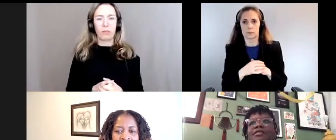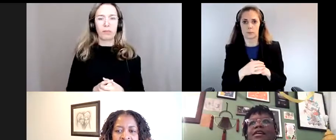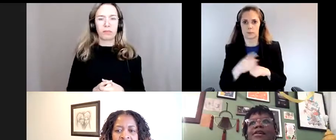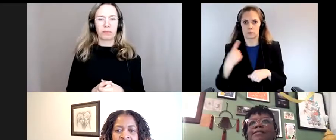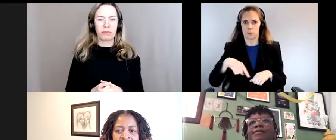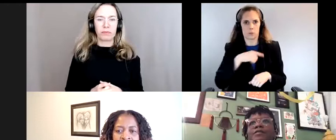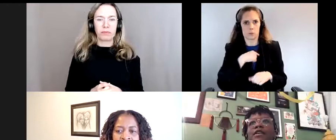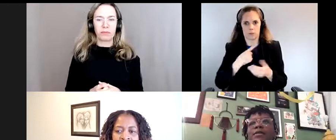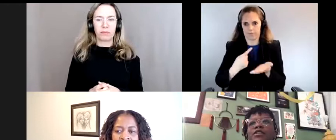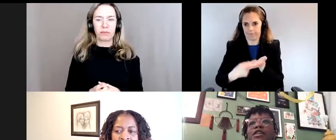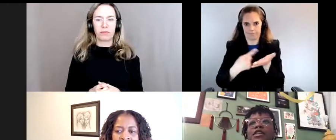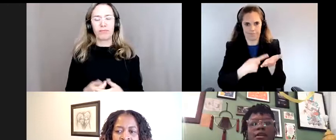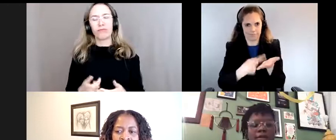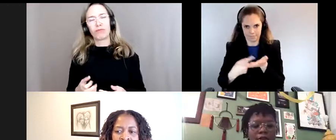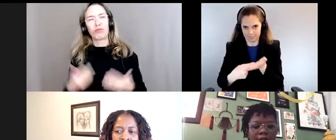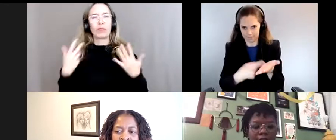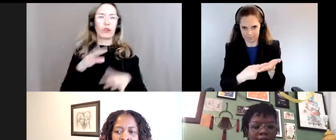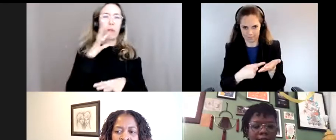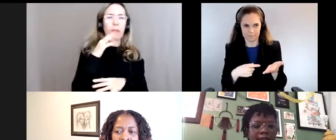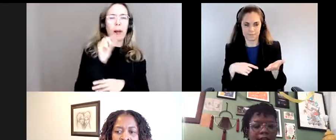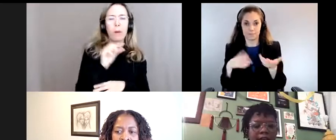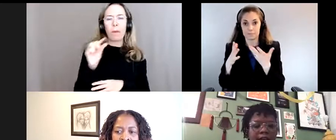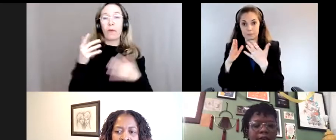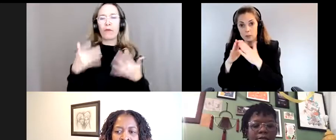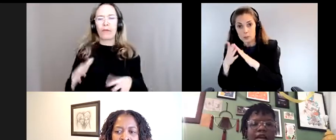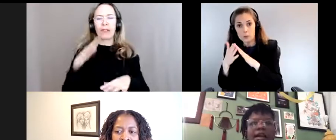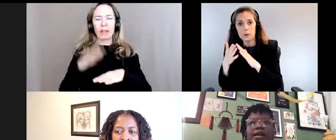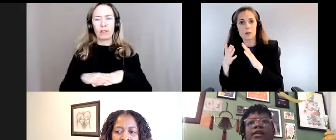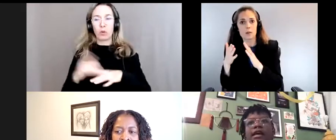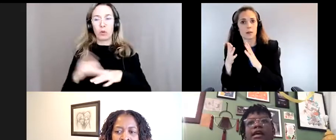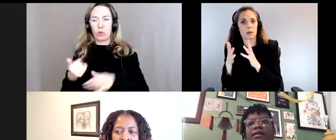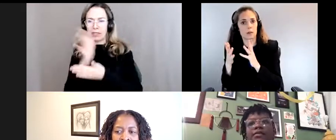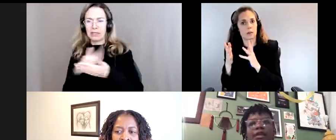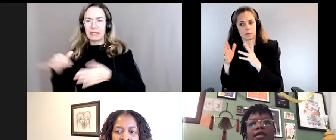on en parle tous un peu déjà, particulièrement dans le secteur